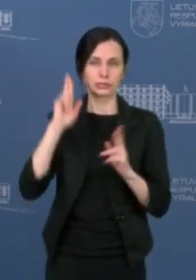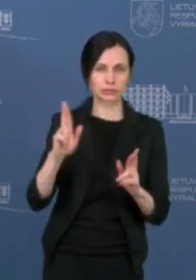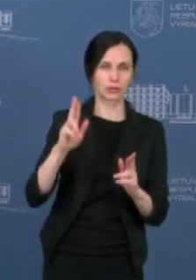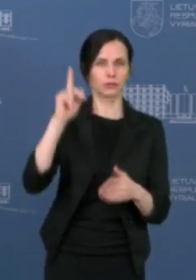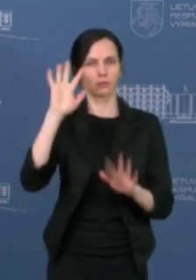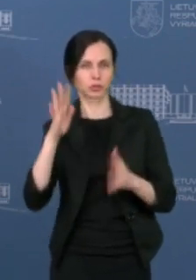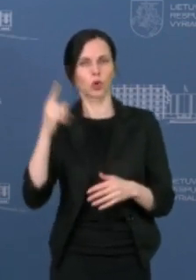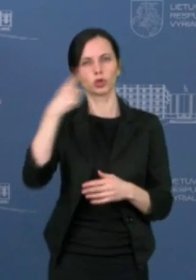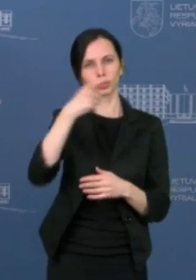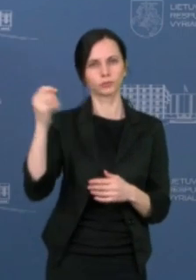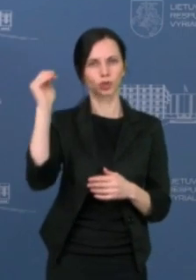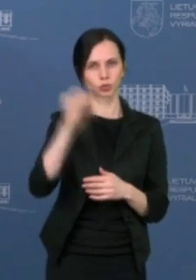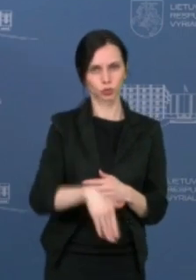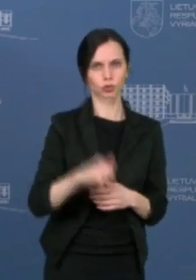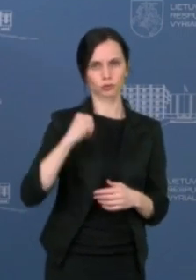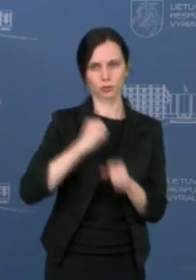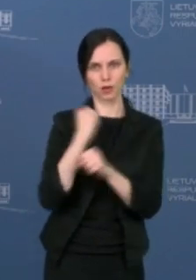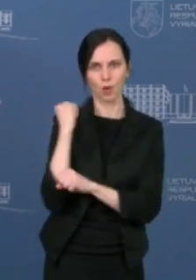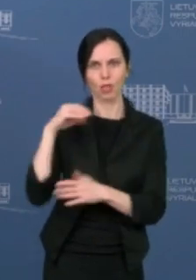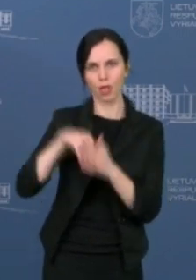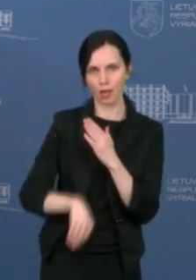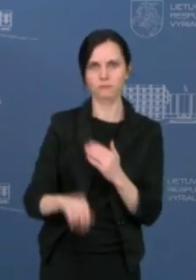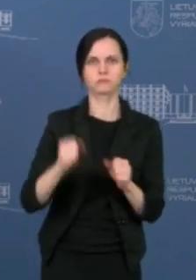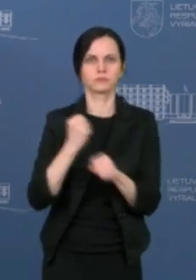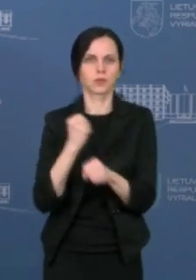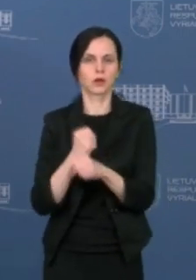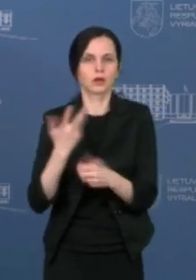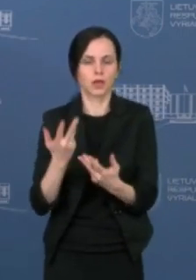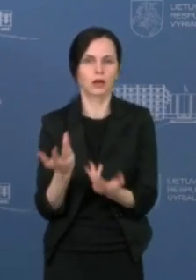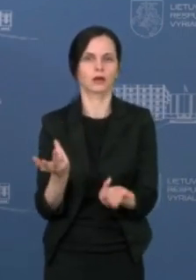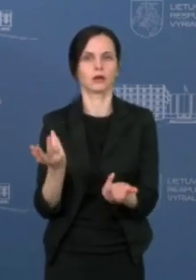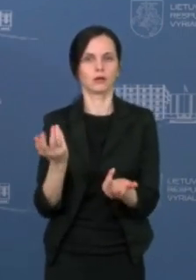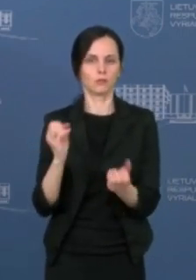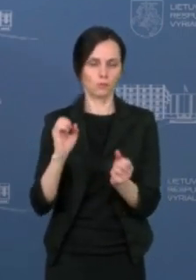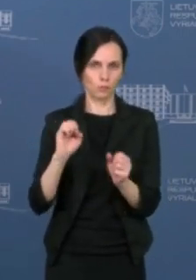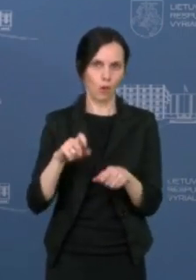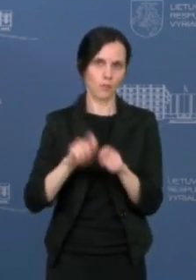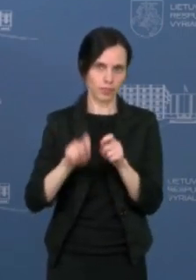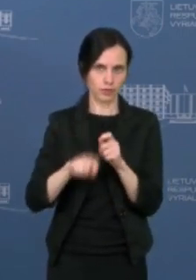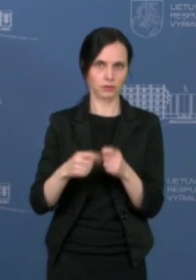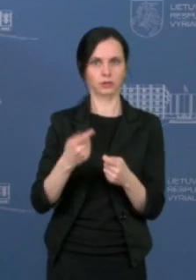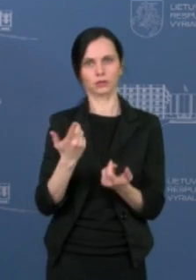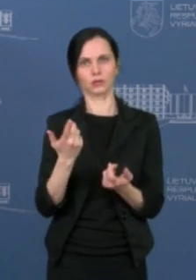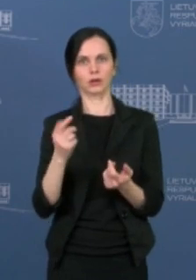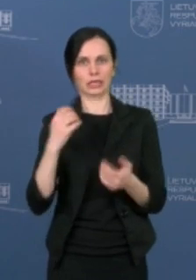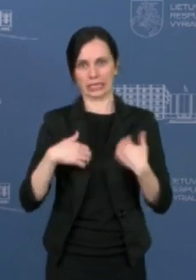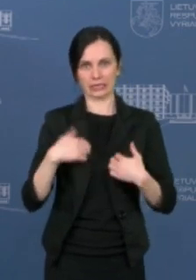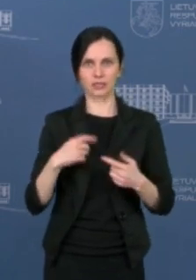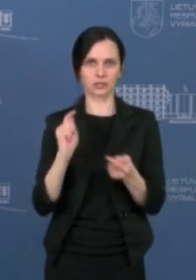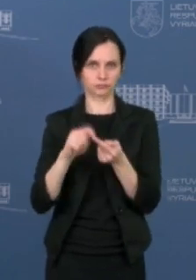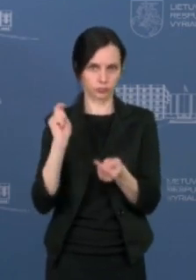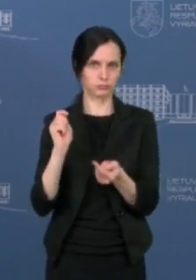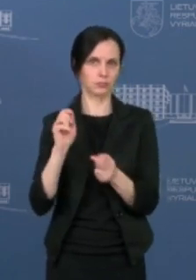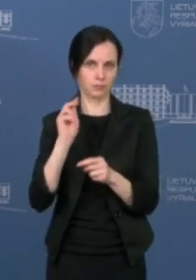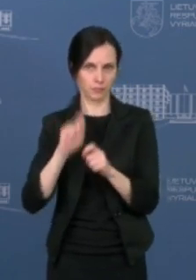100 tūkstančių darbuotojų greitaisiais testais. Tai reguliarumas iš tiesų yra labai labai svarbu ir